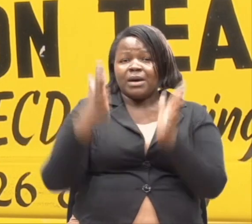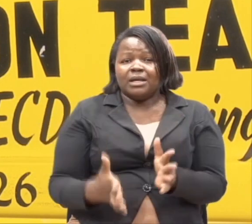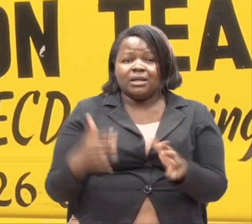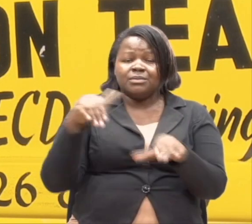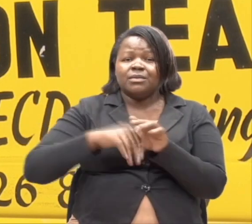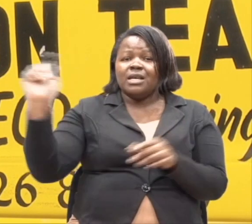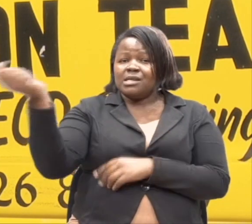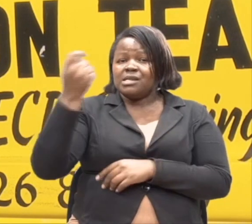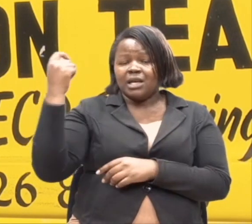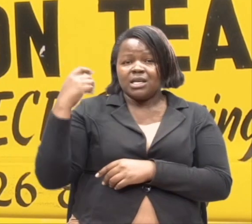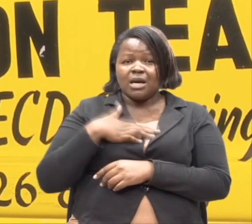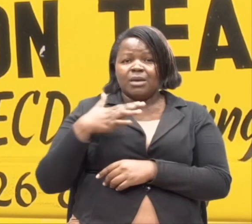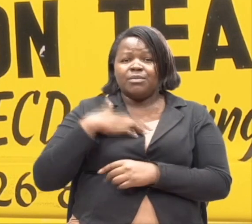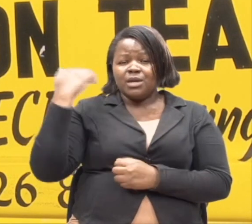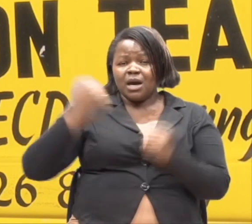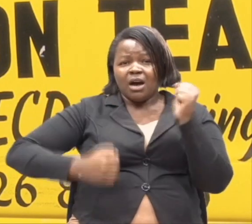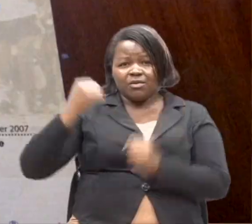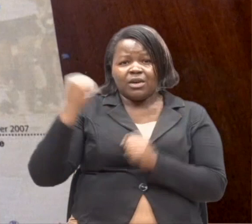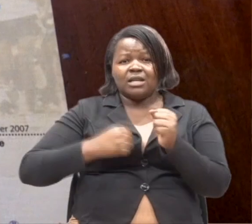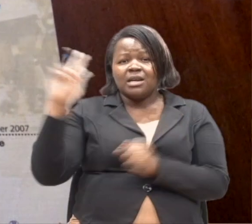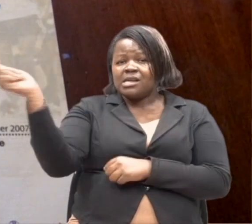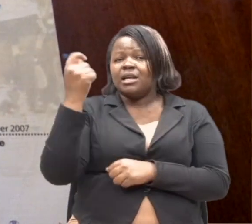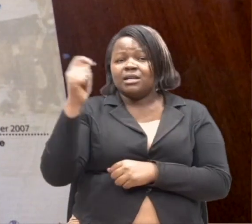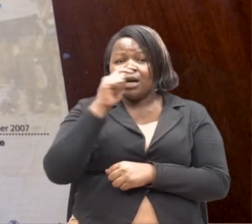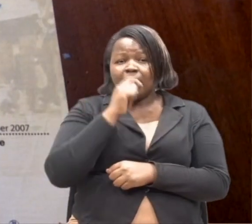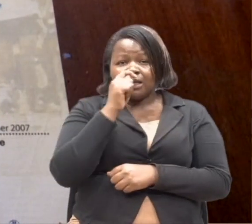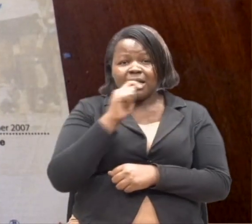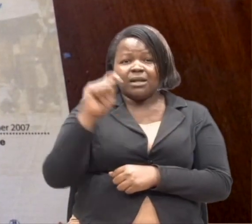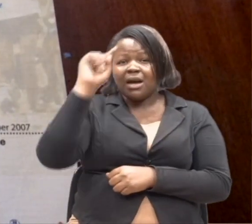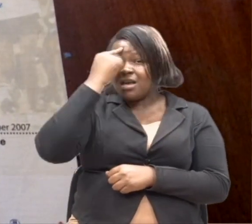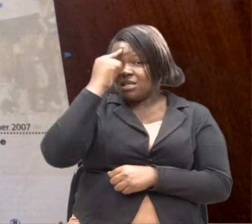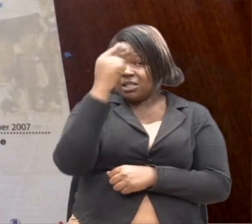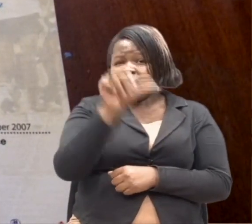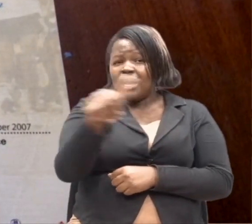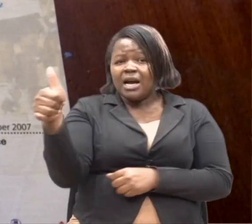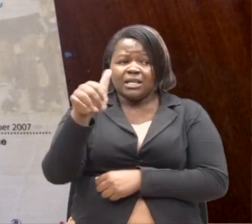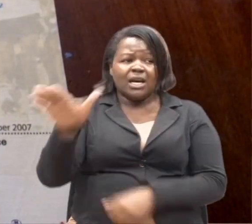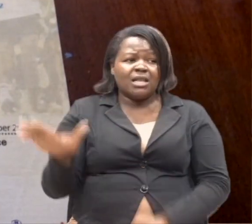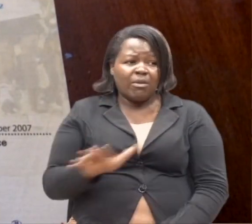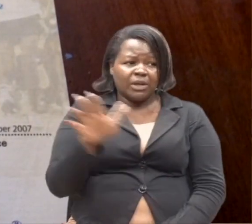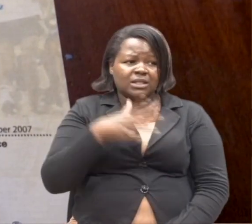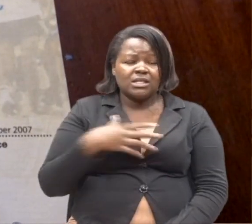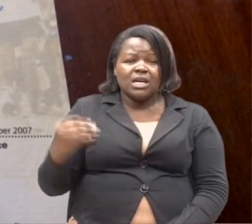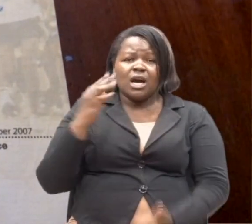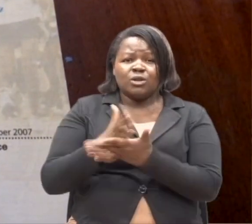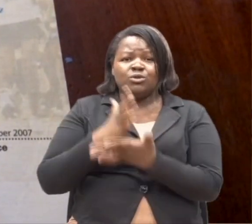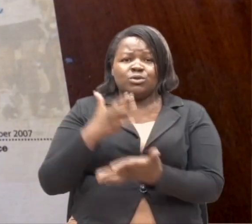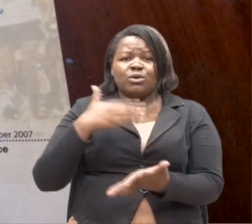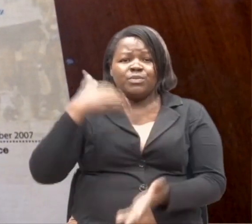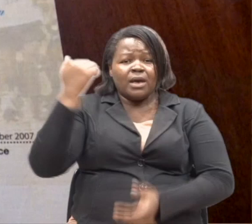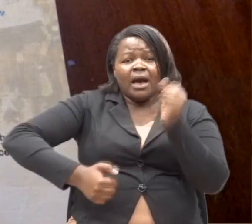Katika inchietu ya Kenya. Nimekimbia Kenya, Tanzania. Nimenda India na kuingineko. Na mimi